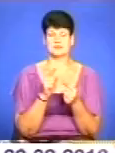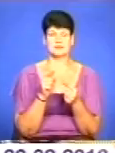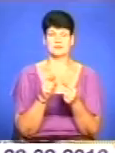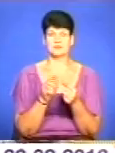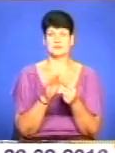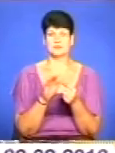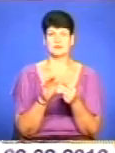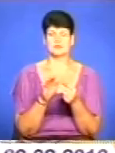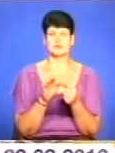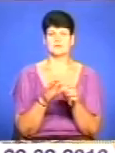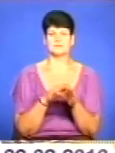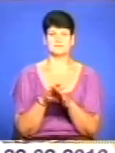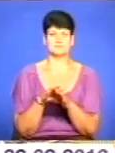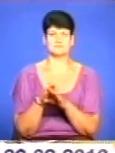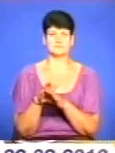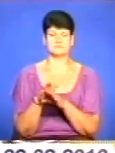трошки батьки.